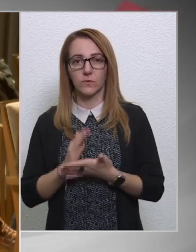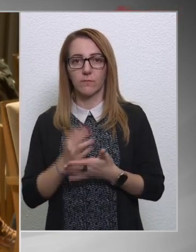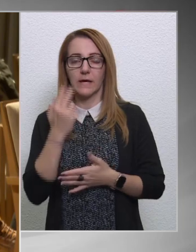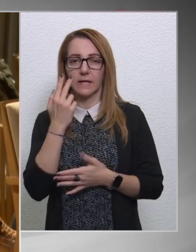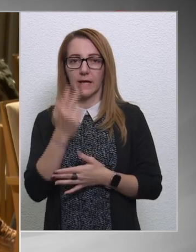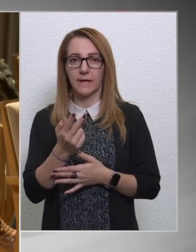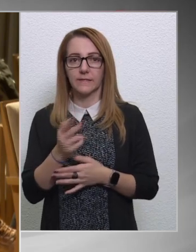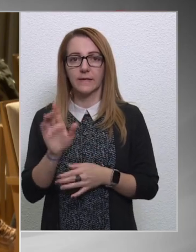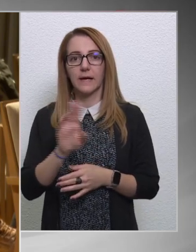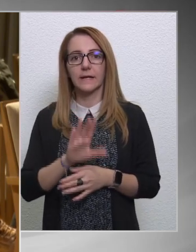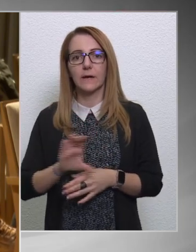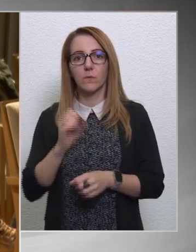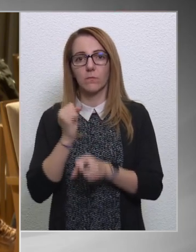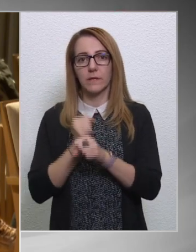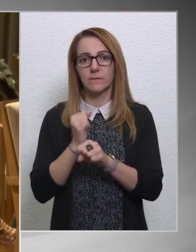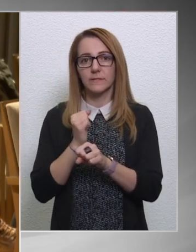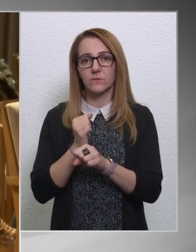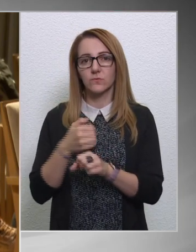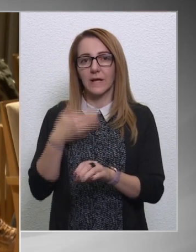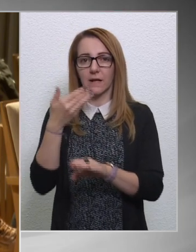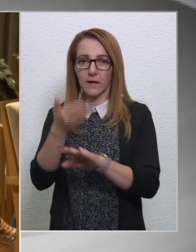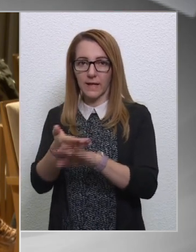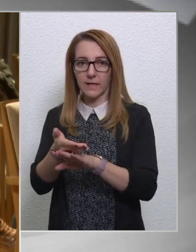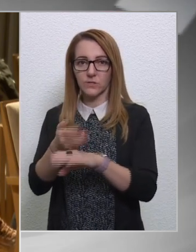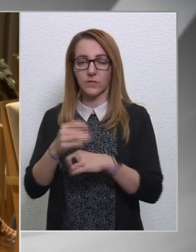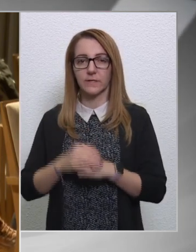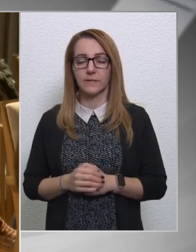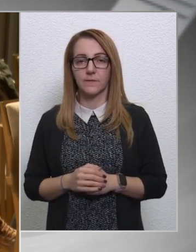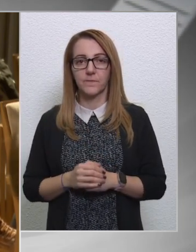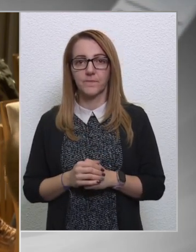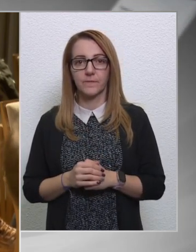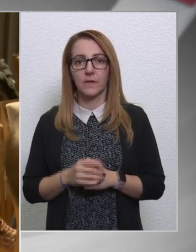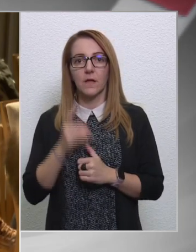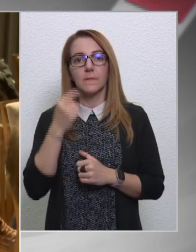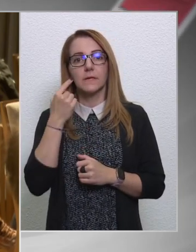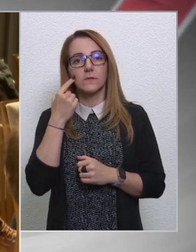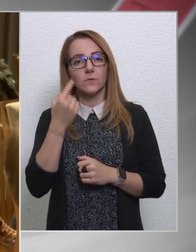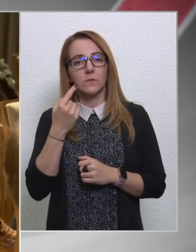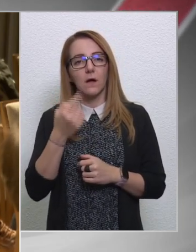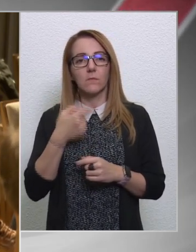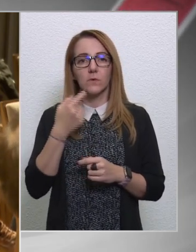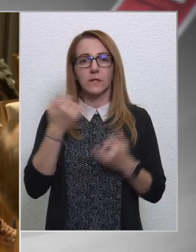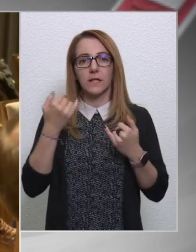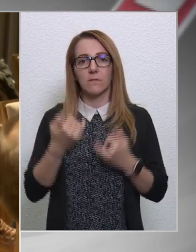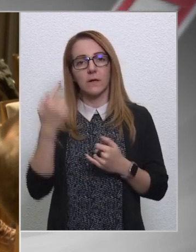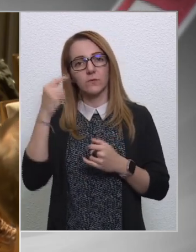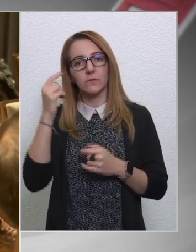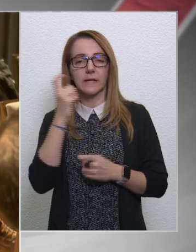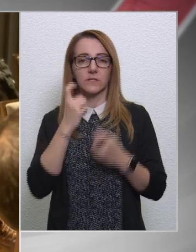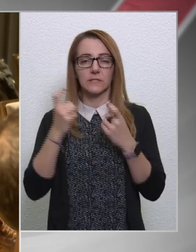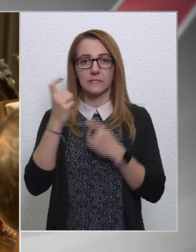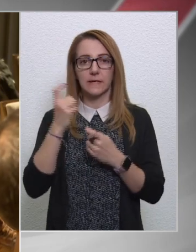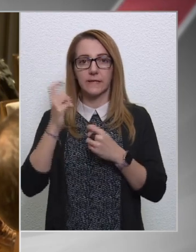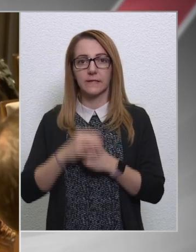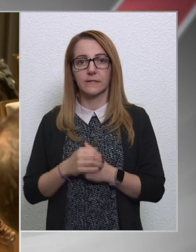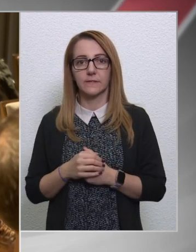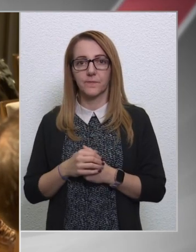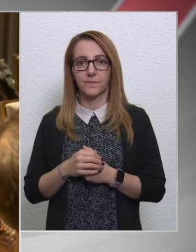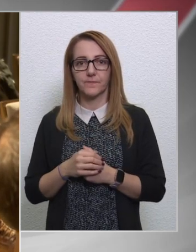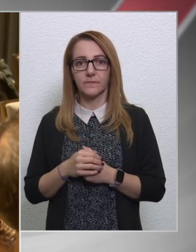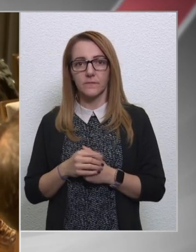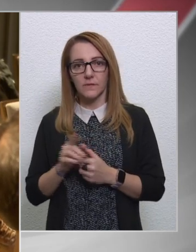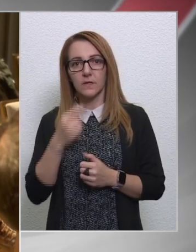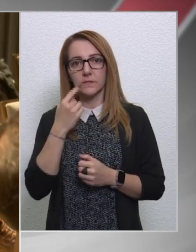látják az Európai Bizottságnak az ajánlásait, mit tudnak mondani a mai tudásuk szerint, hogy ugye